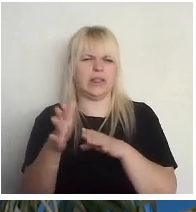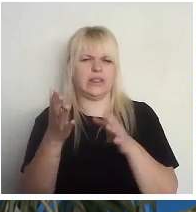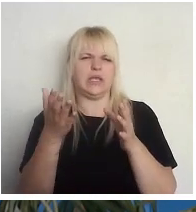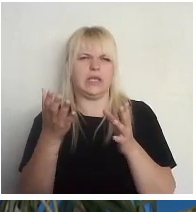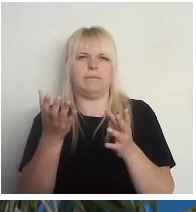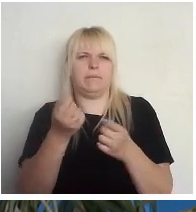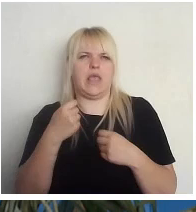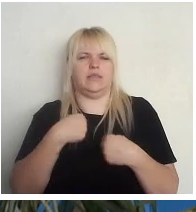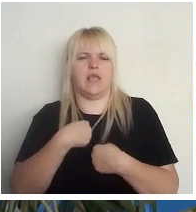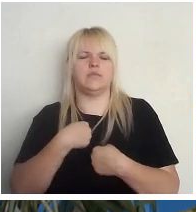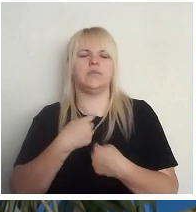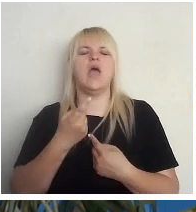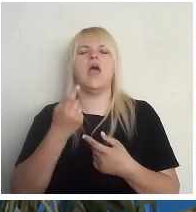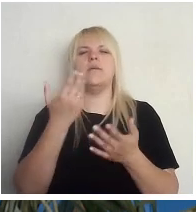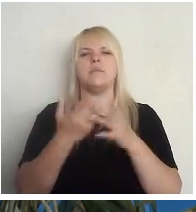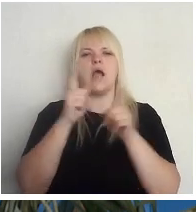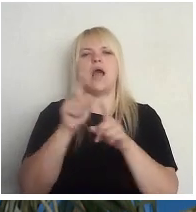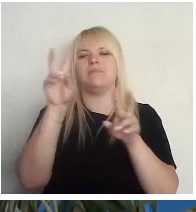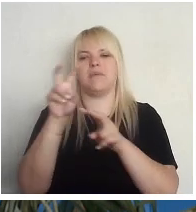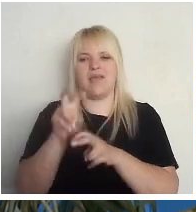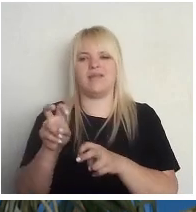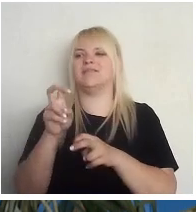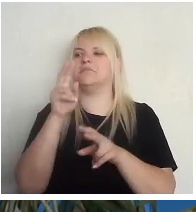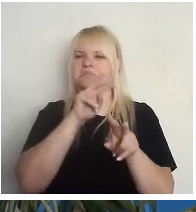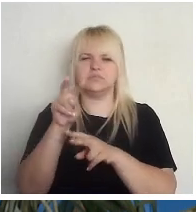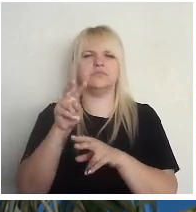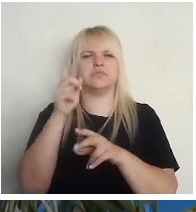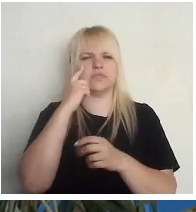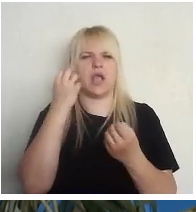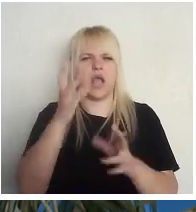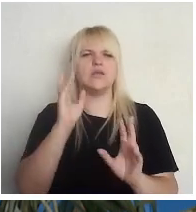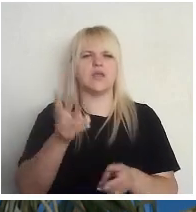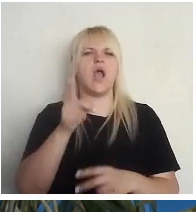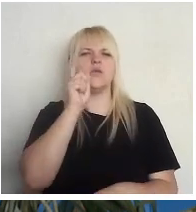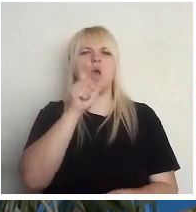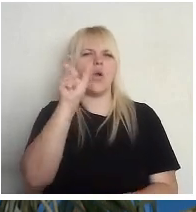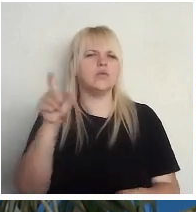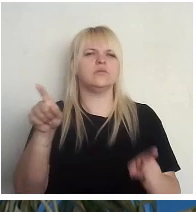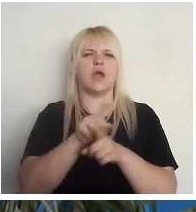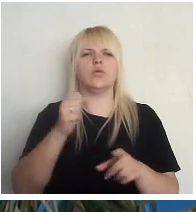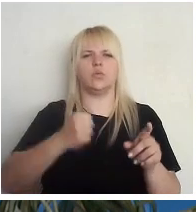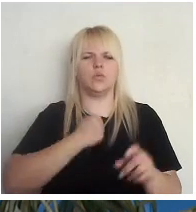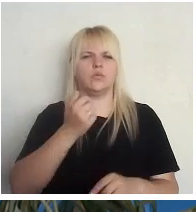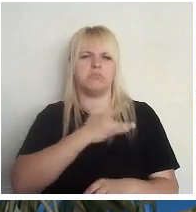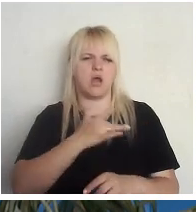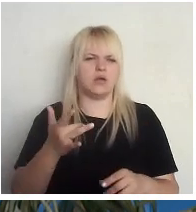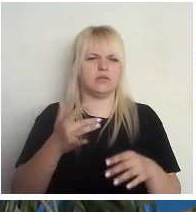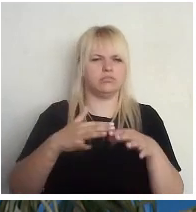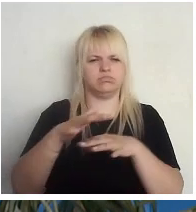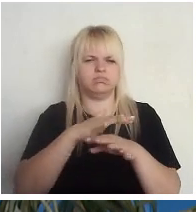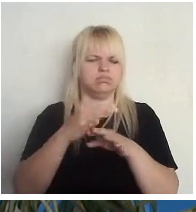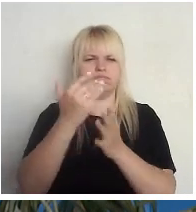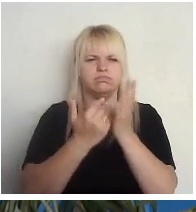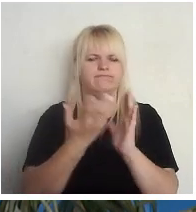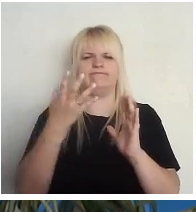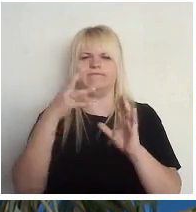arī no saviem pētībiem mēs zinām, cik grūti ir gados jauniem cilvēkiem iekļūt arī tajā partiju apritē, sarakstos nevis